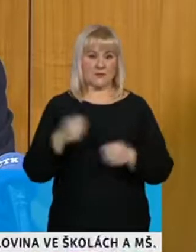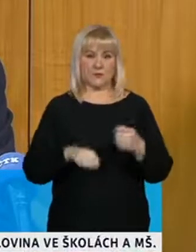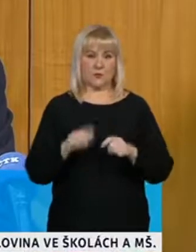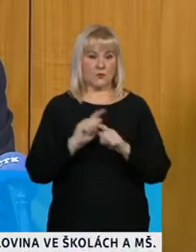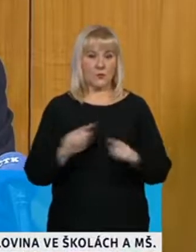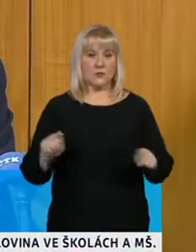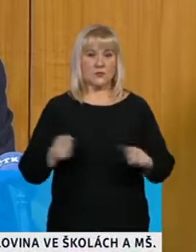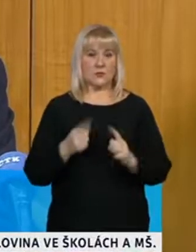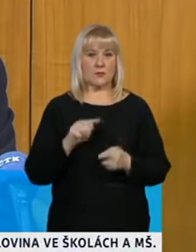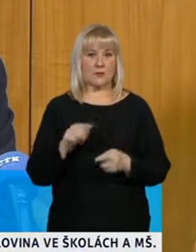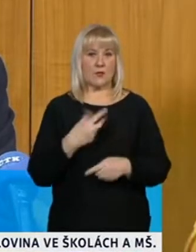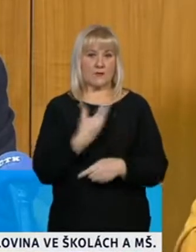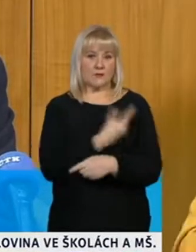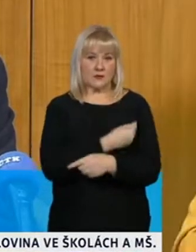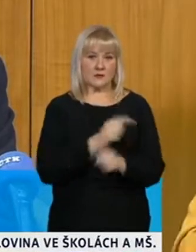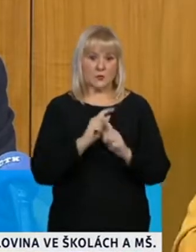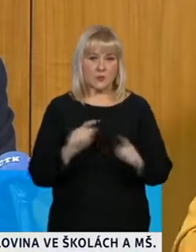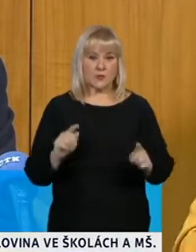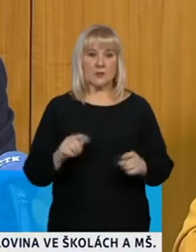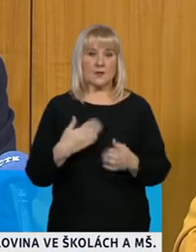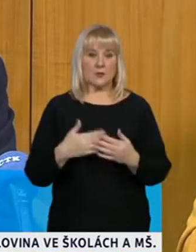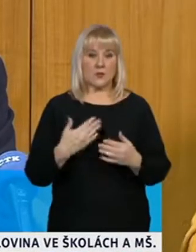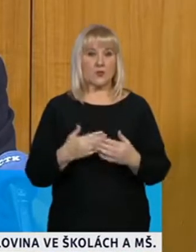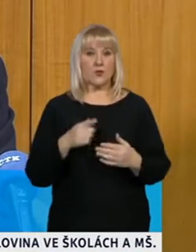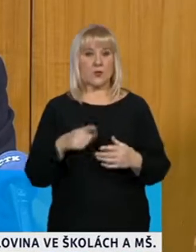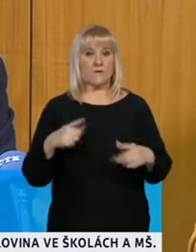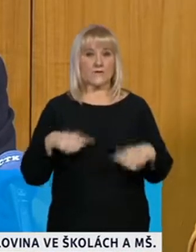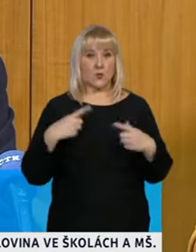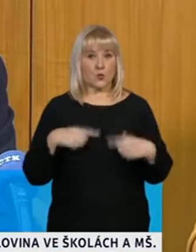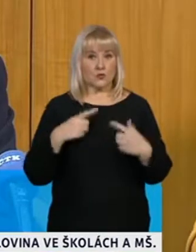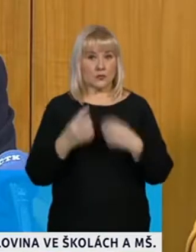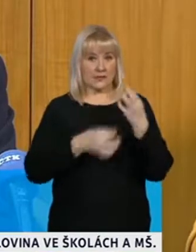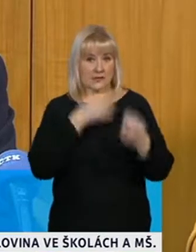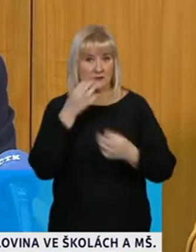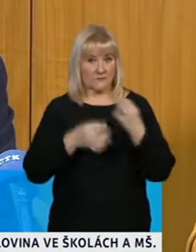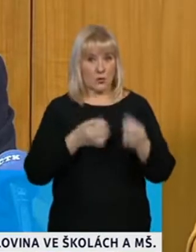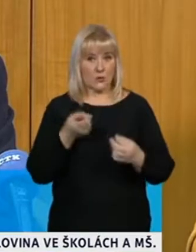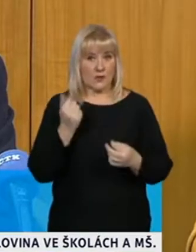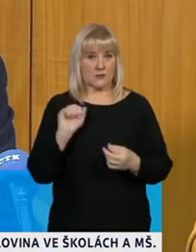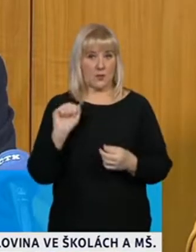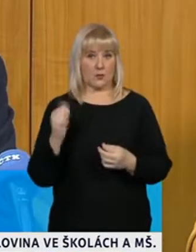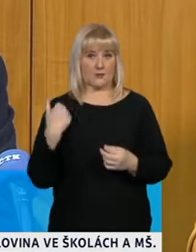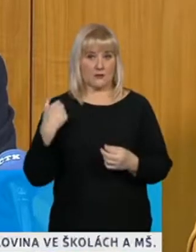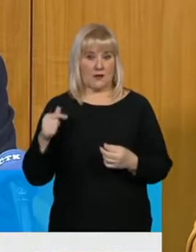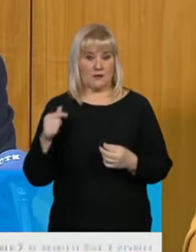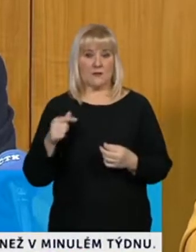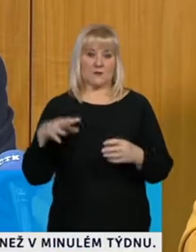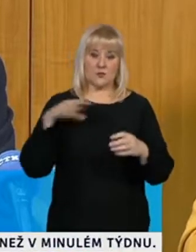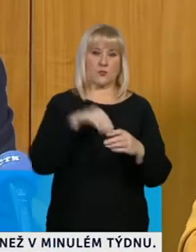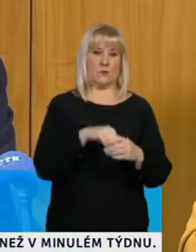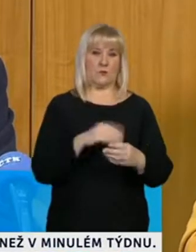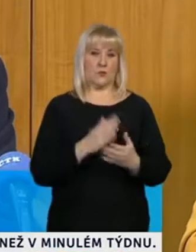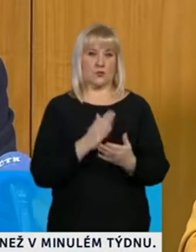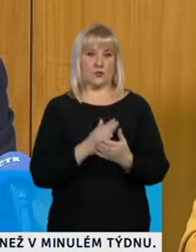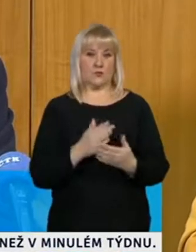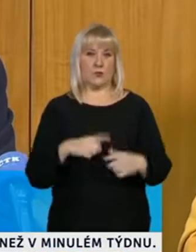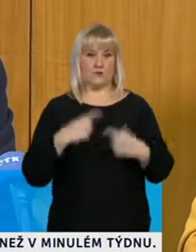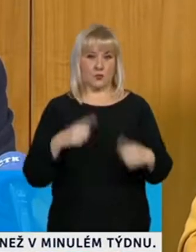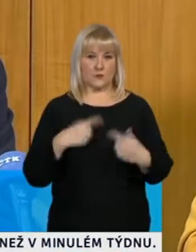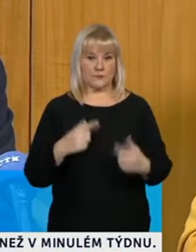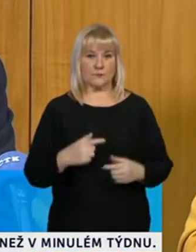vakcín na tyto viry a bylo možno využít této znalosti, která předtím už byla k dispozici. Uvědomme si, že